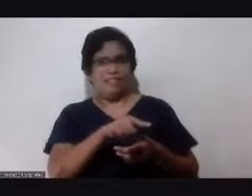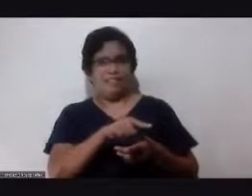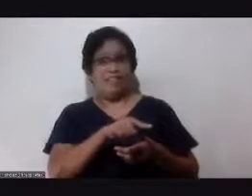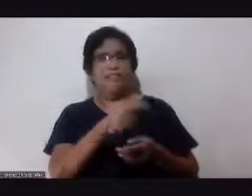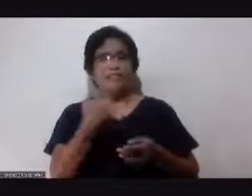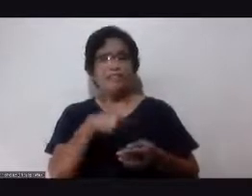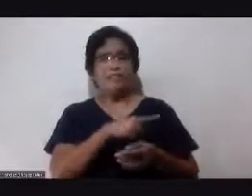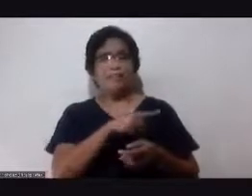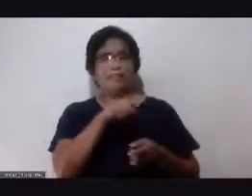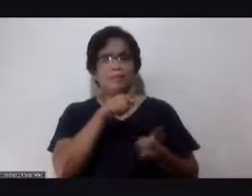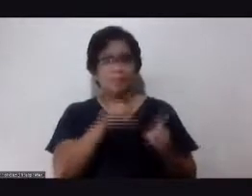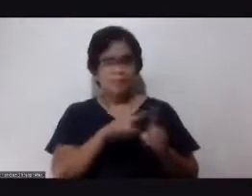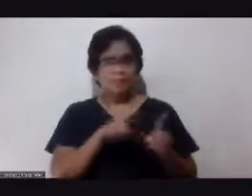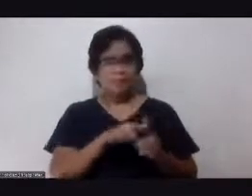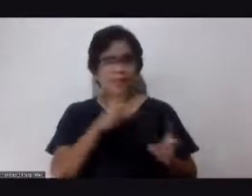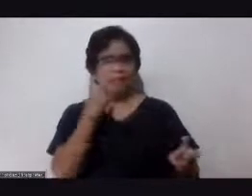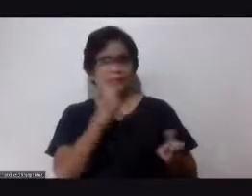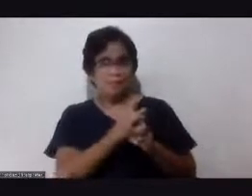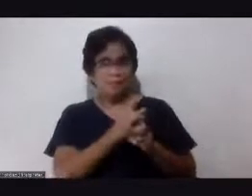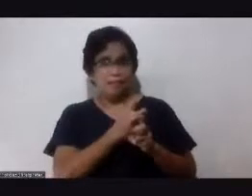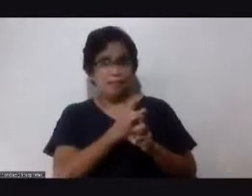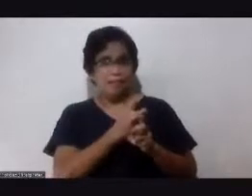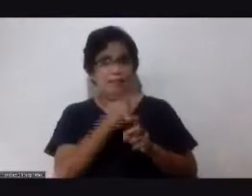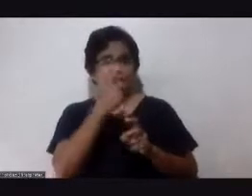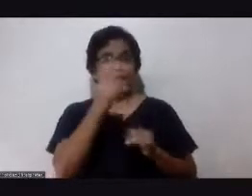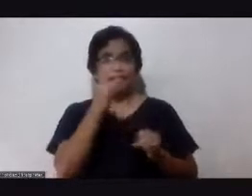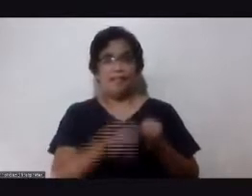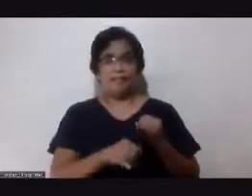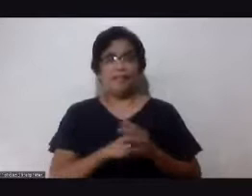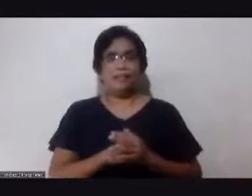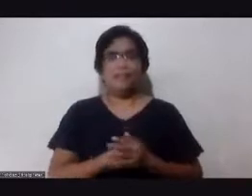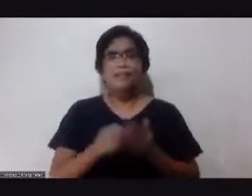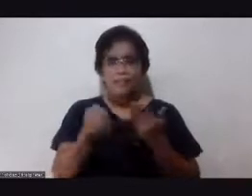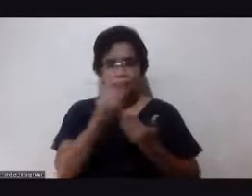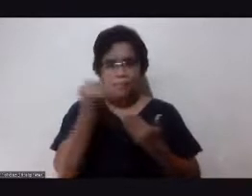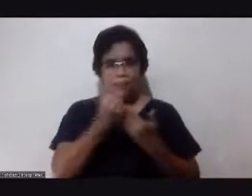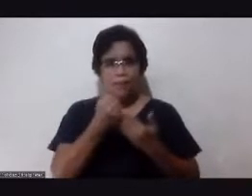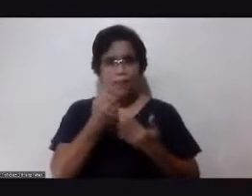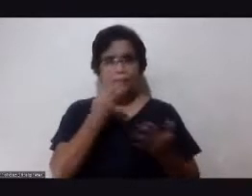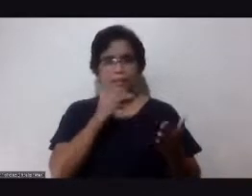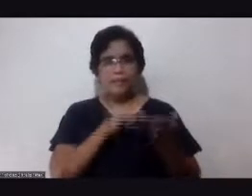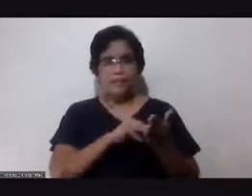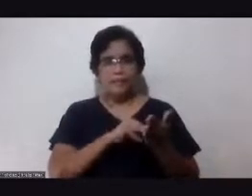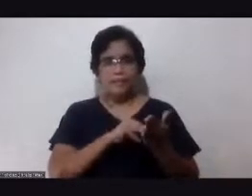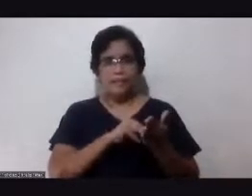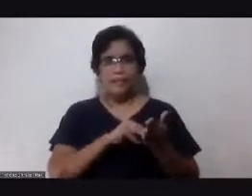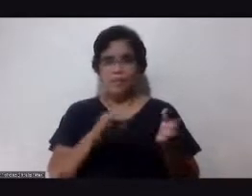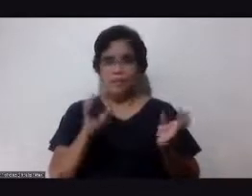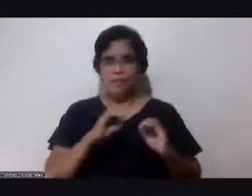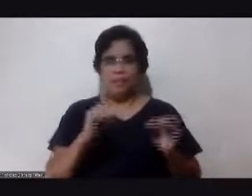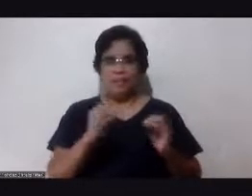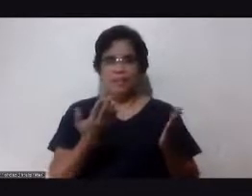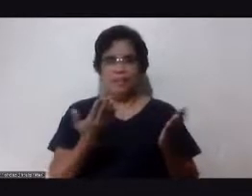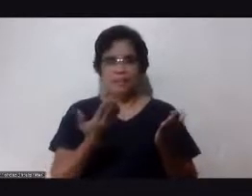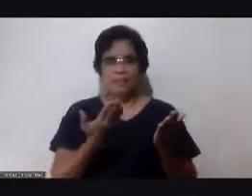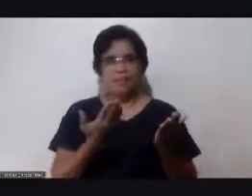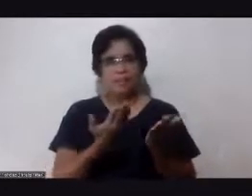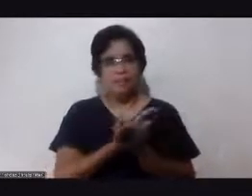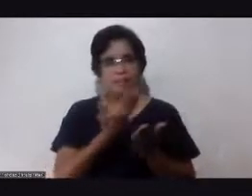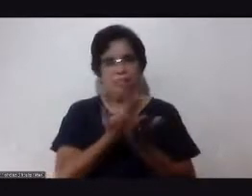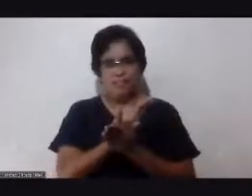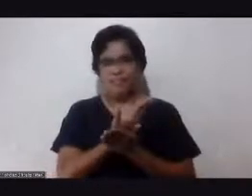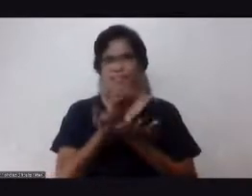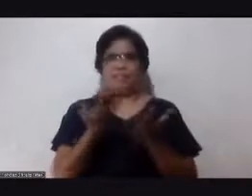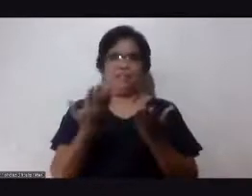Okay? Yes. So, yun lang. Very simple lang ating message. We have no... Wala tayong mga bagong pasabog. Very